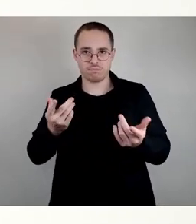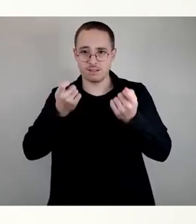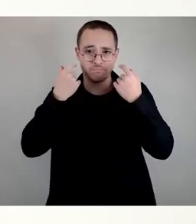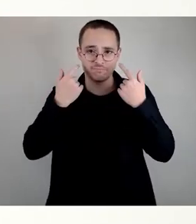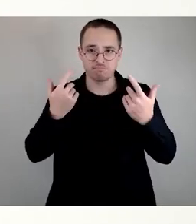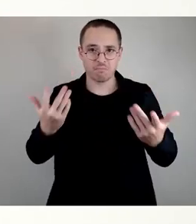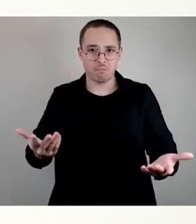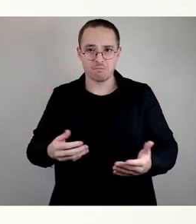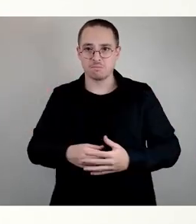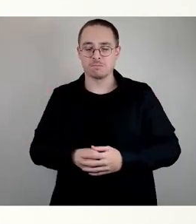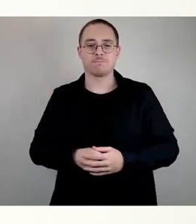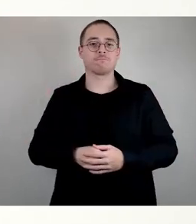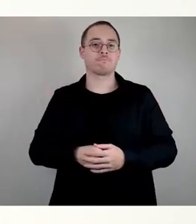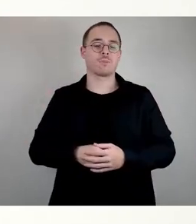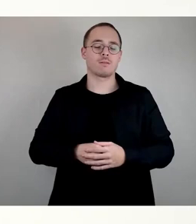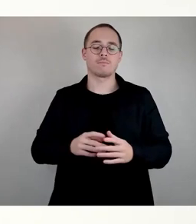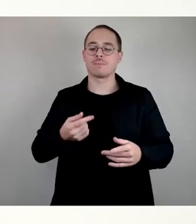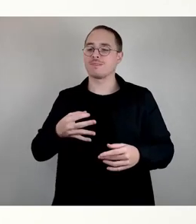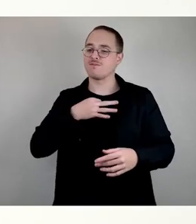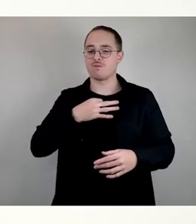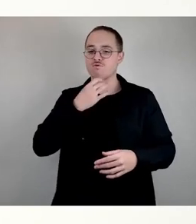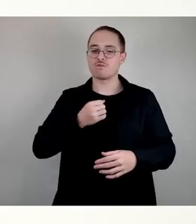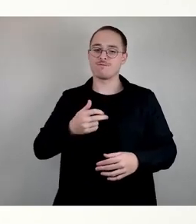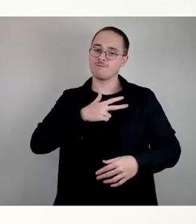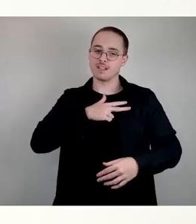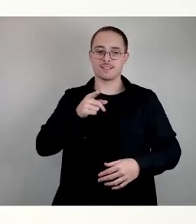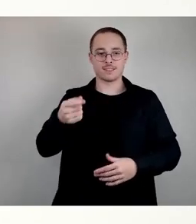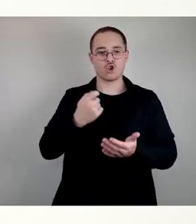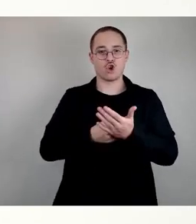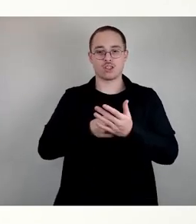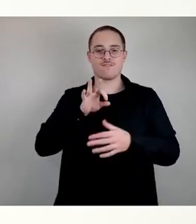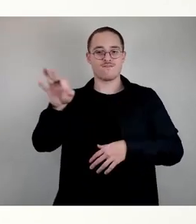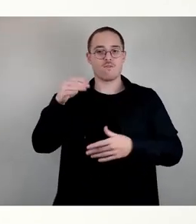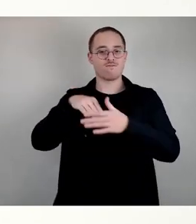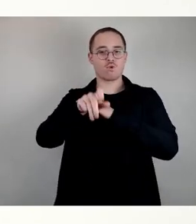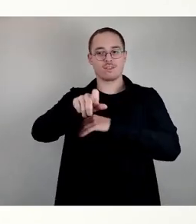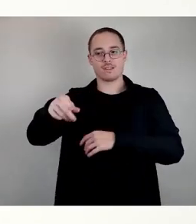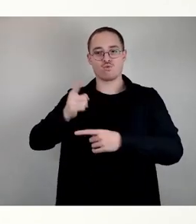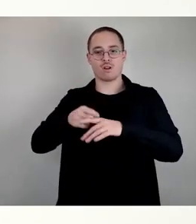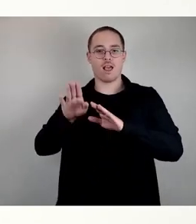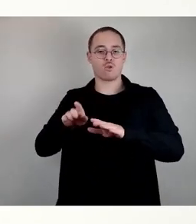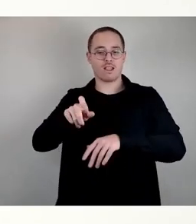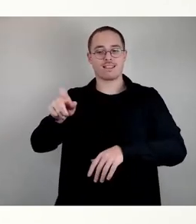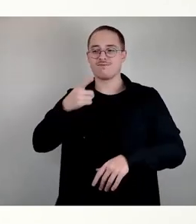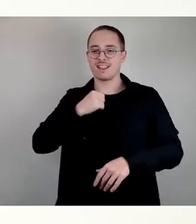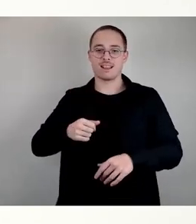zu machen, wir wollen mit diesem Standort, der dann ab Herbst,